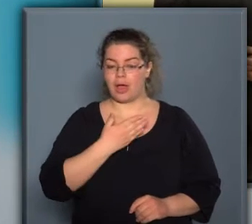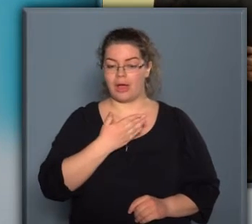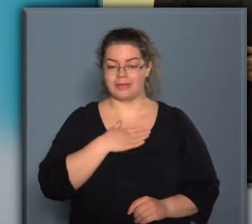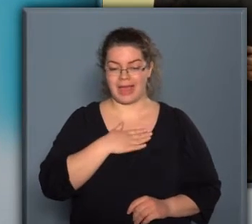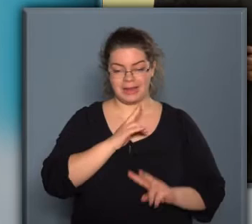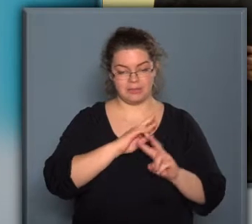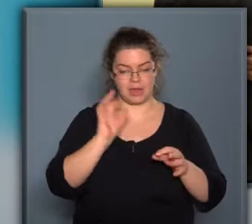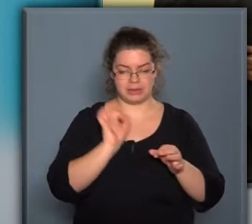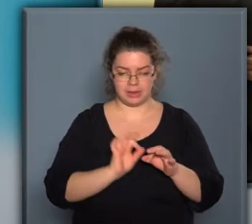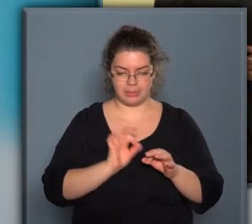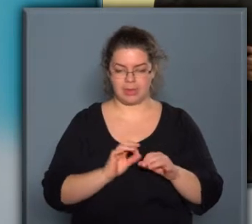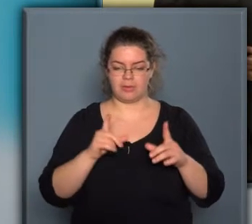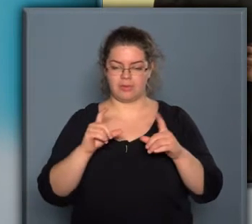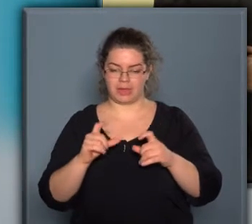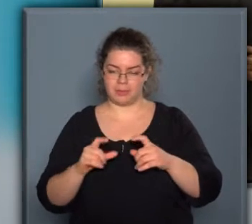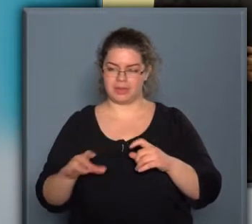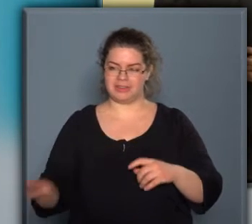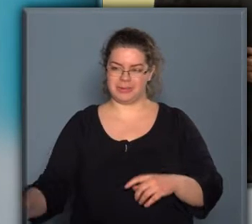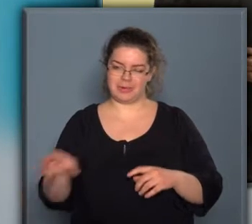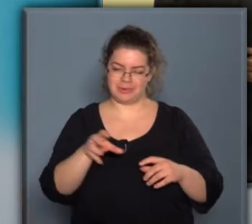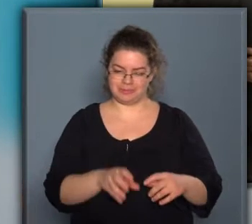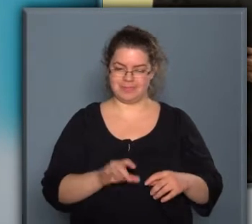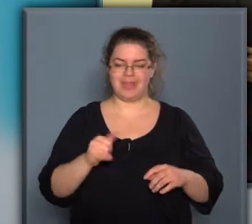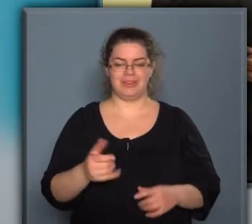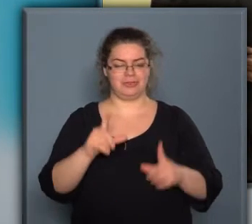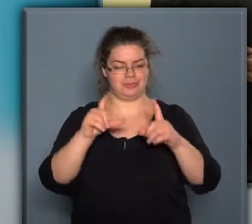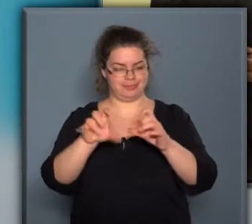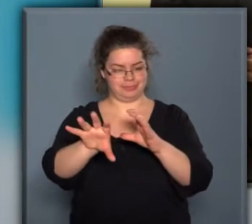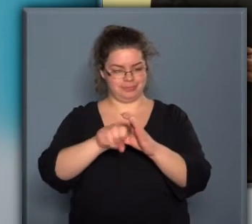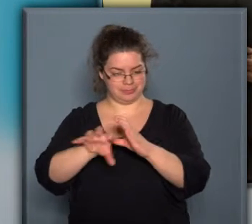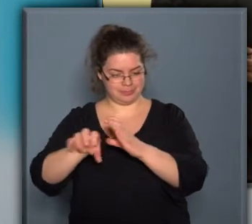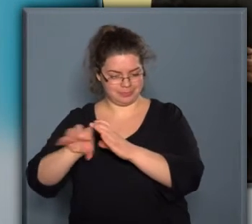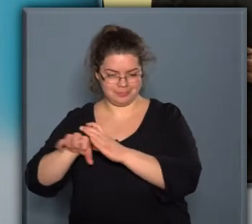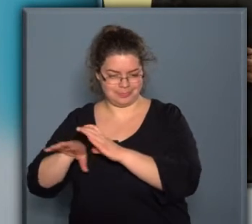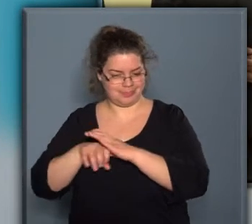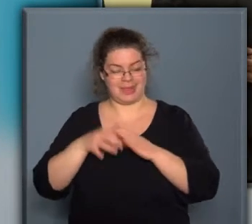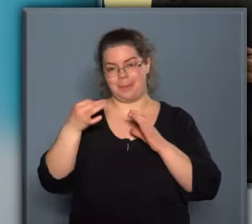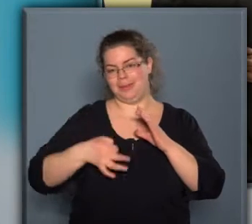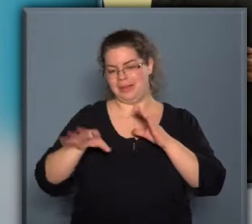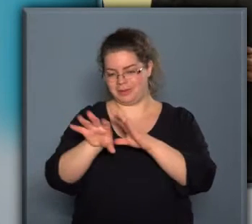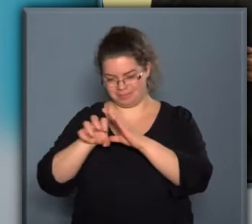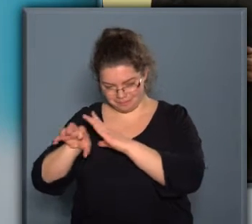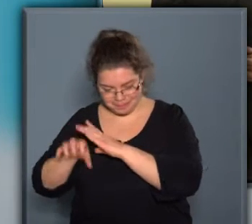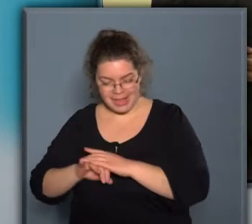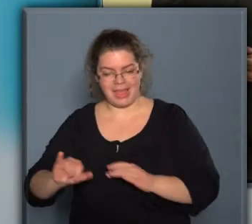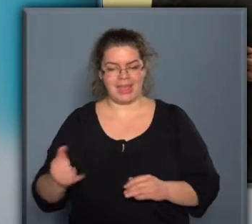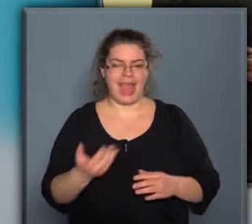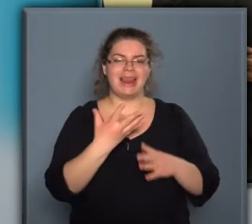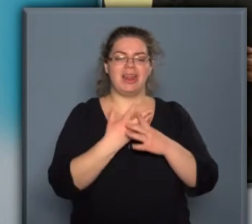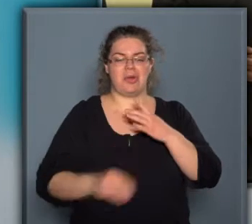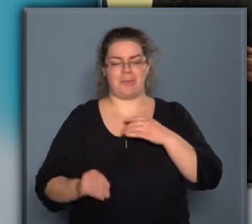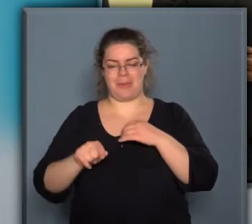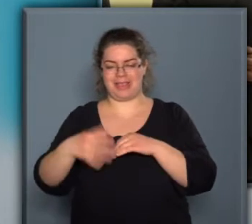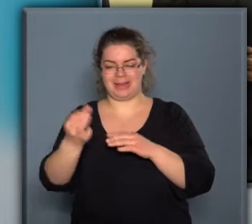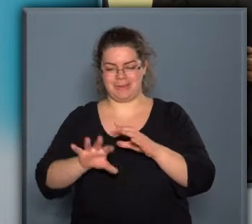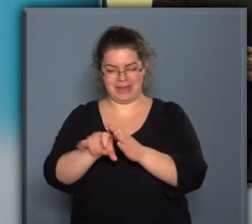nálam van éppen a fényképezőgépem, akkor oda nyúlok, és le is fényképezem ezeket a pillanatokat, el is lopom